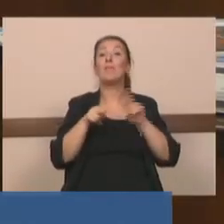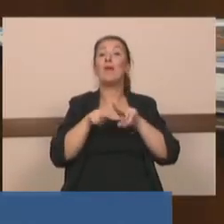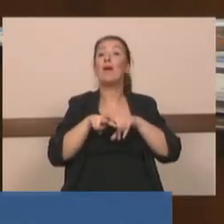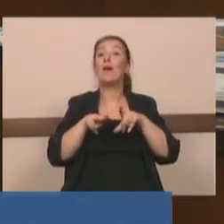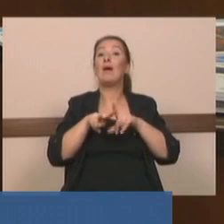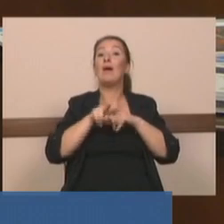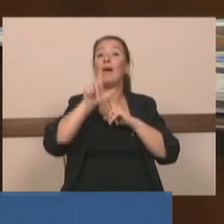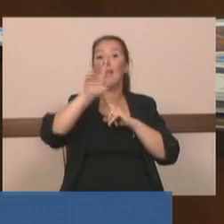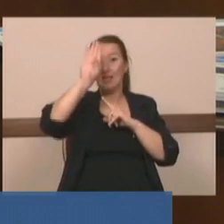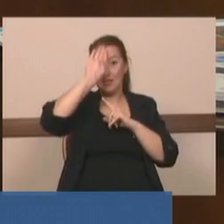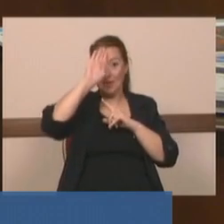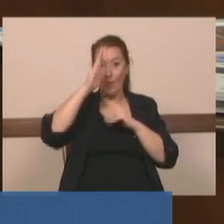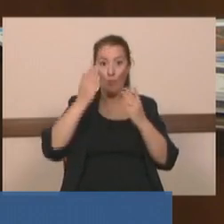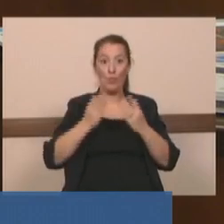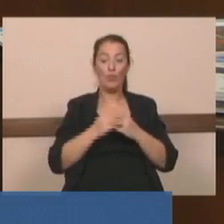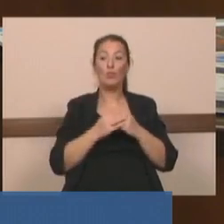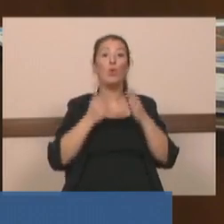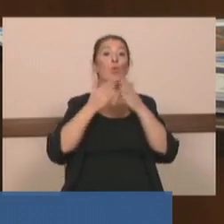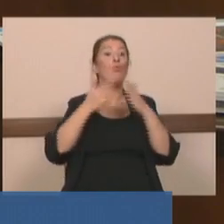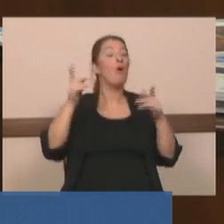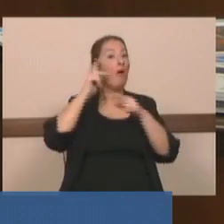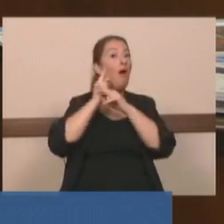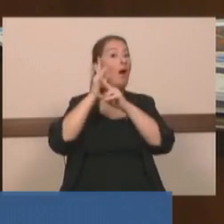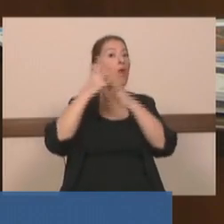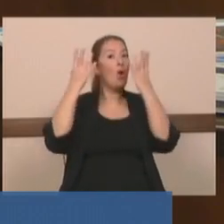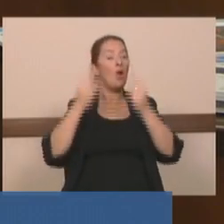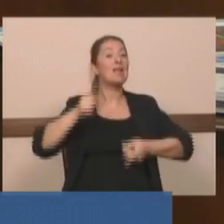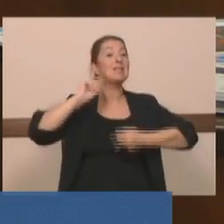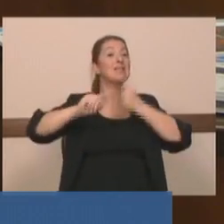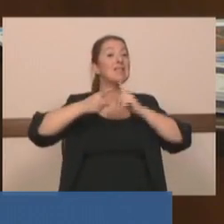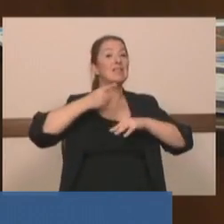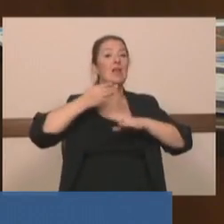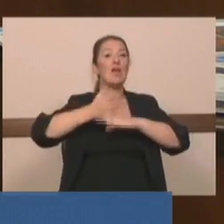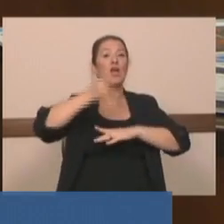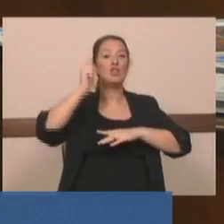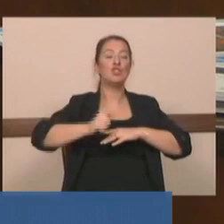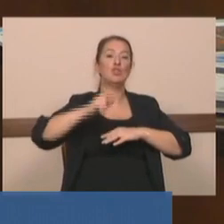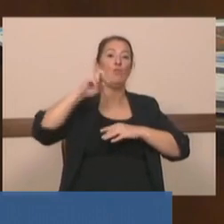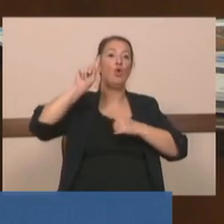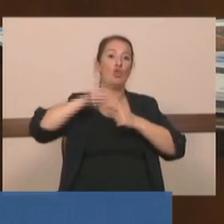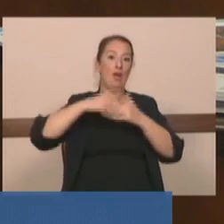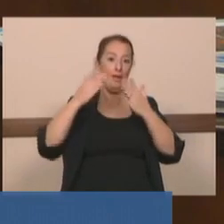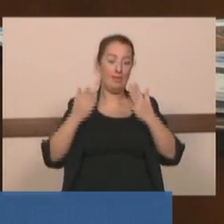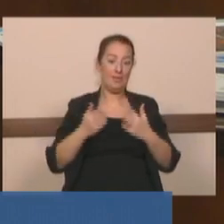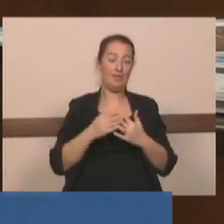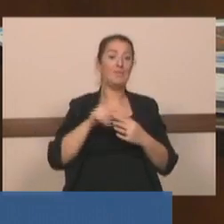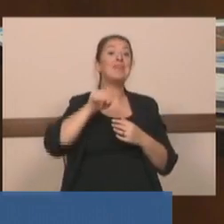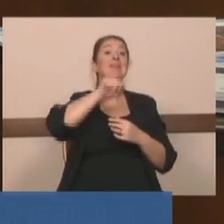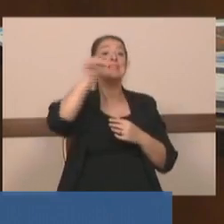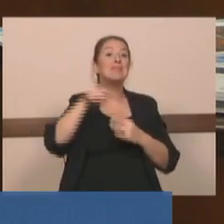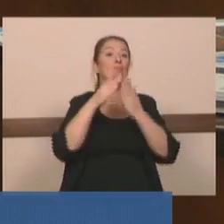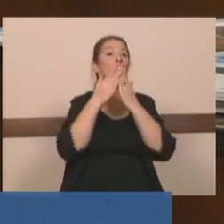büyük hayalleri olan siyasetçilerin gerçekleştireceği projelerdir. Sizin büyük